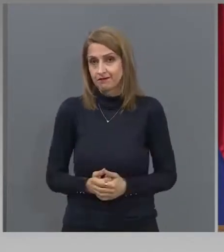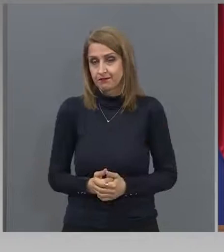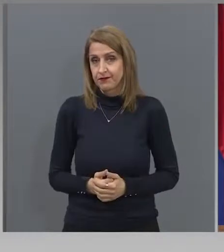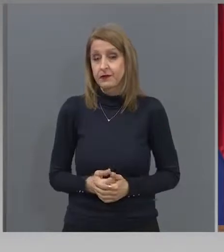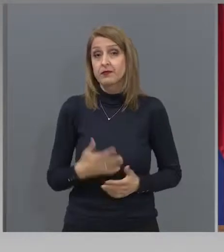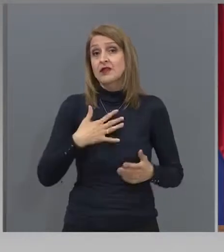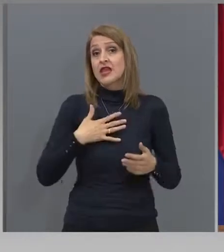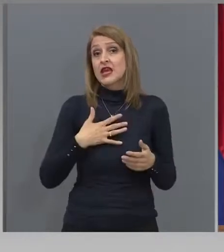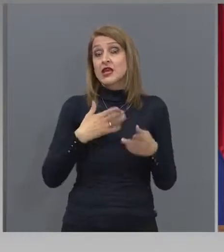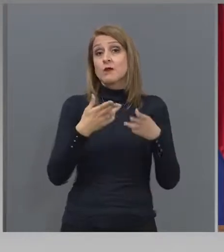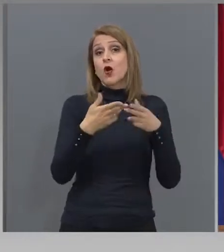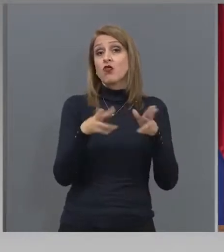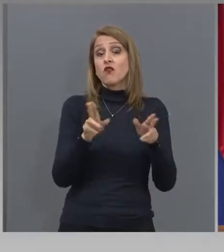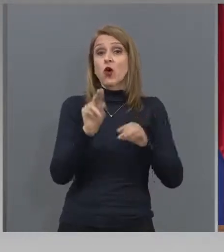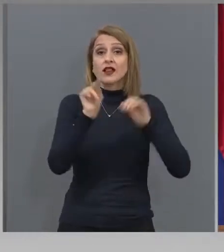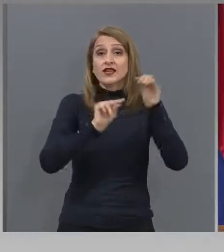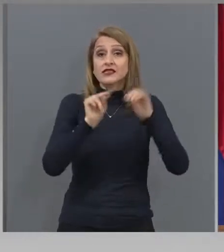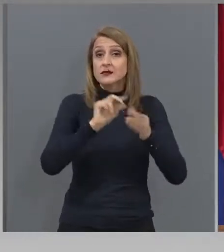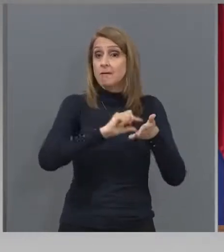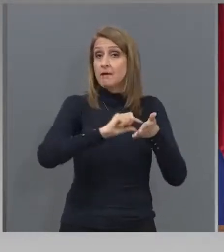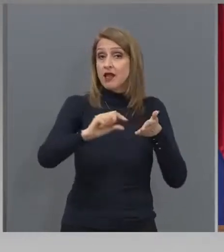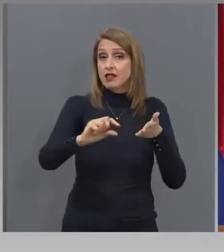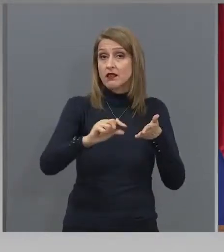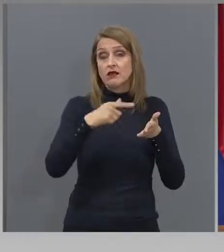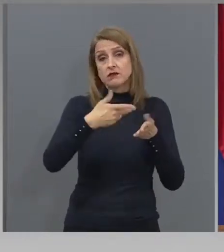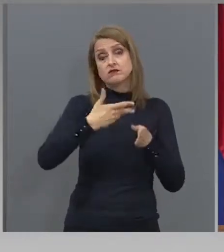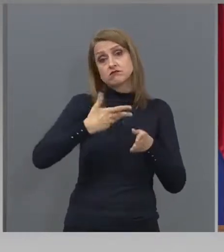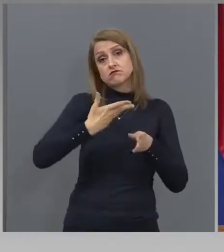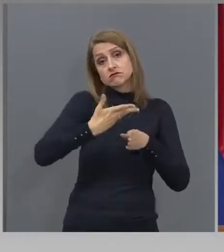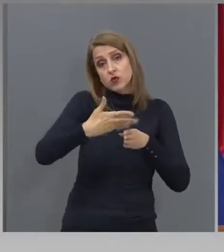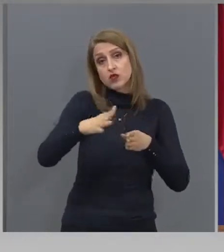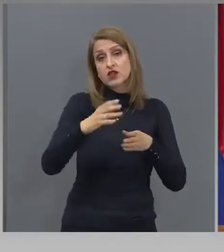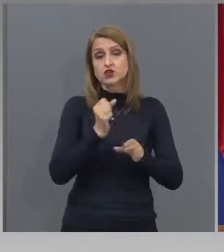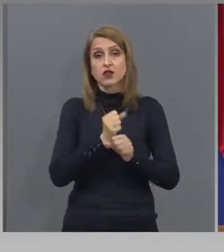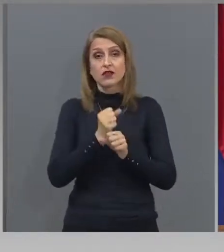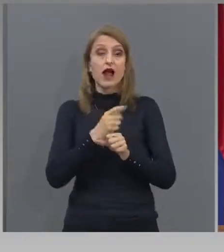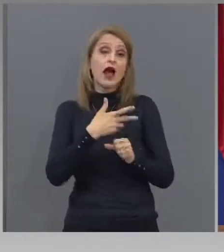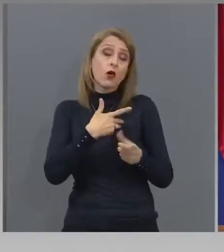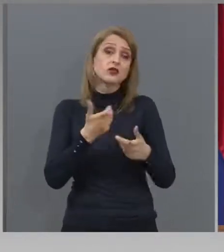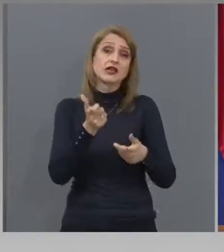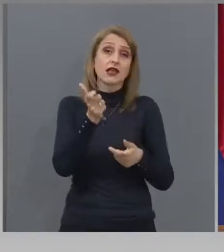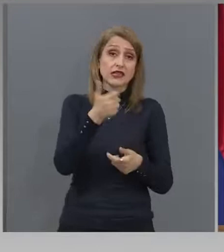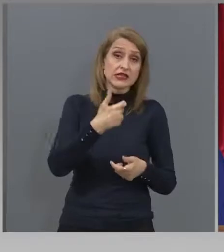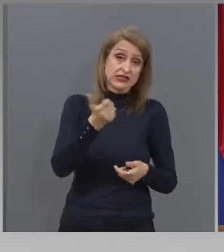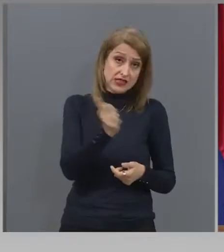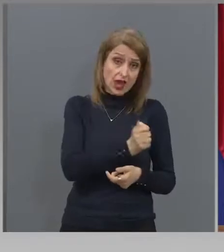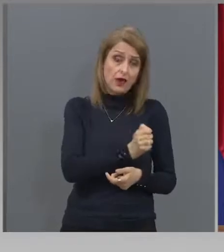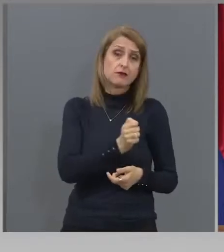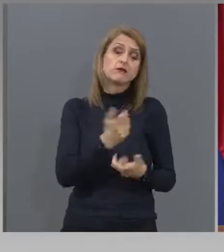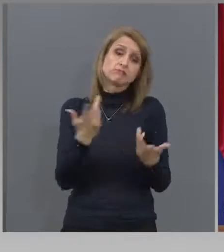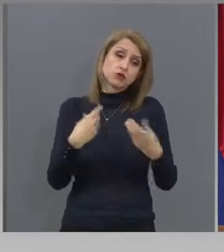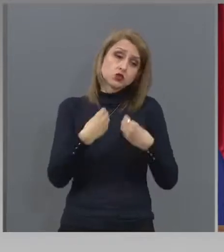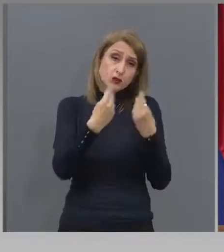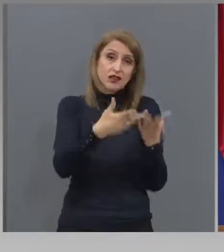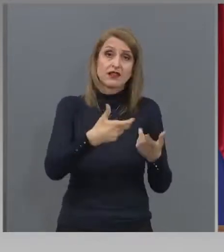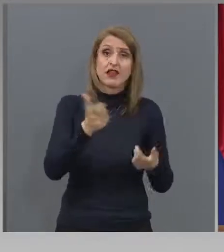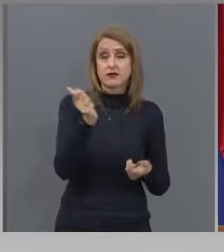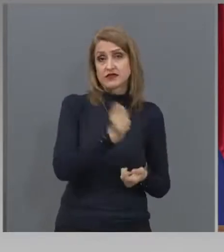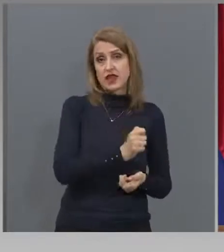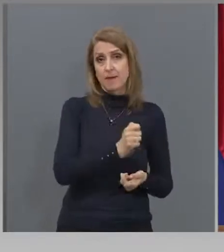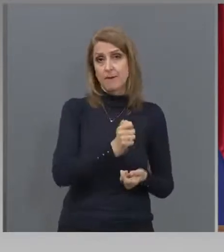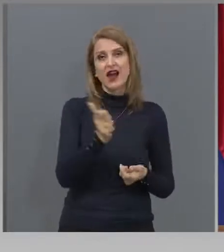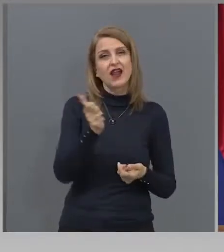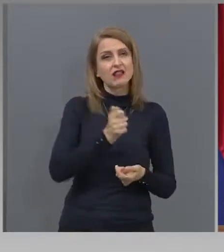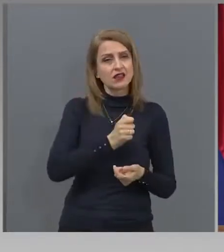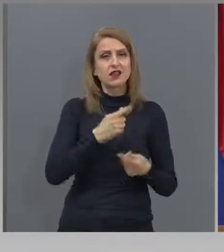отворена сметка, по която да могат да си продължат дейността, ако искат кредит, ще им да даме кредит, ще намерим кредит. Договор за